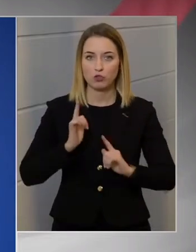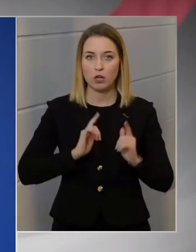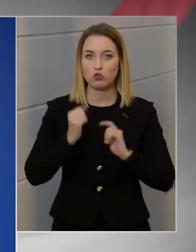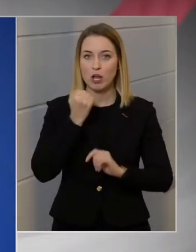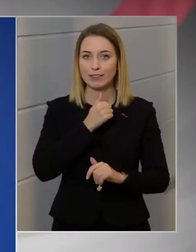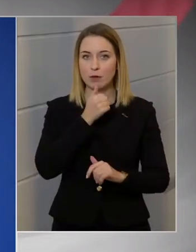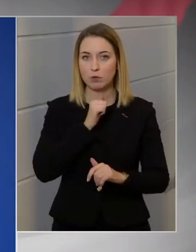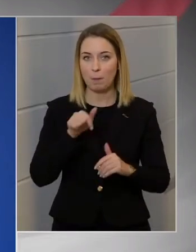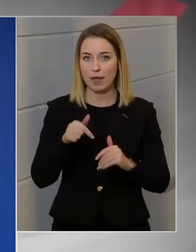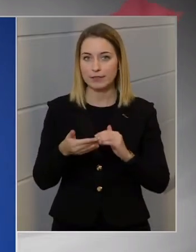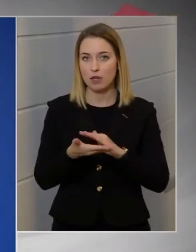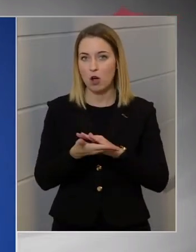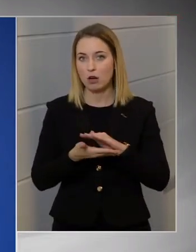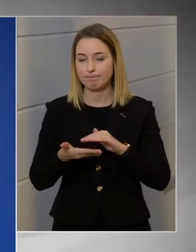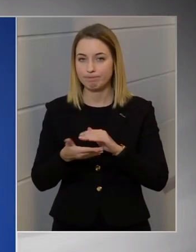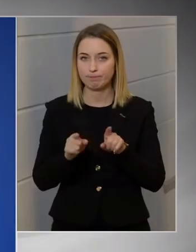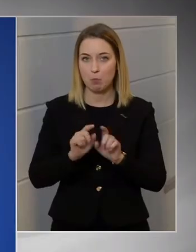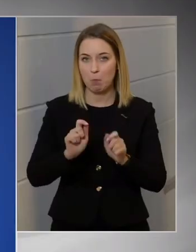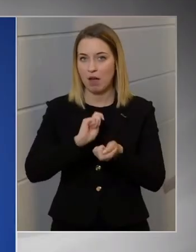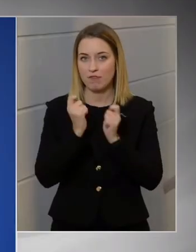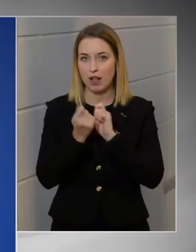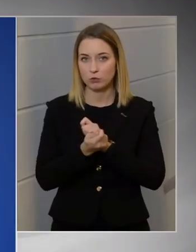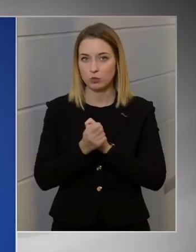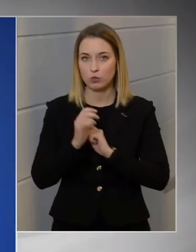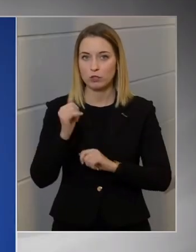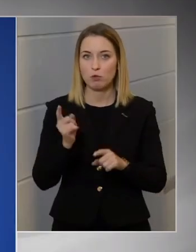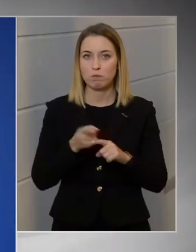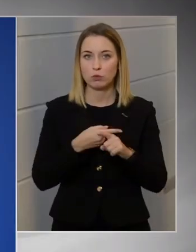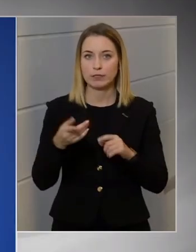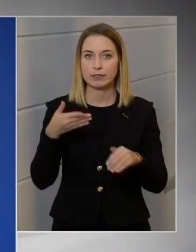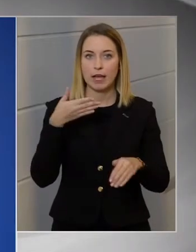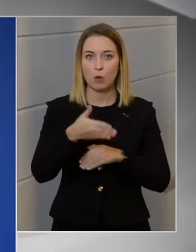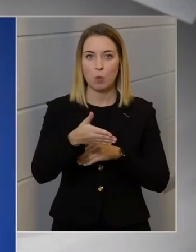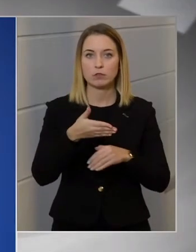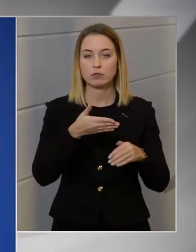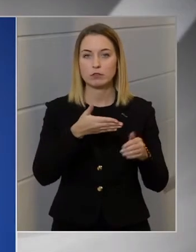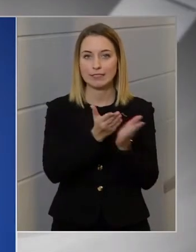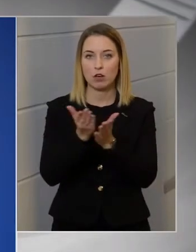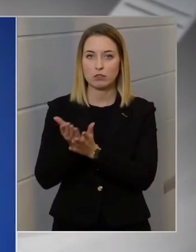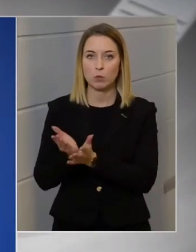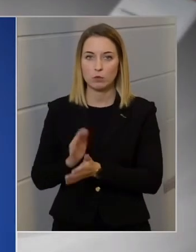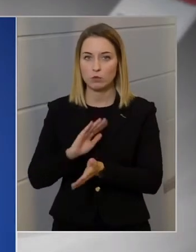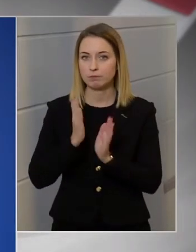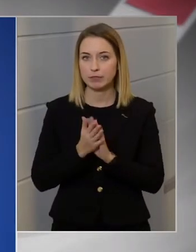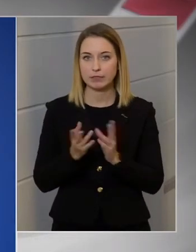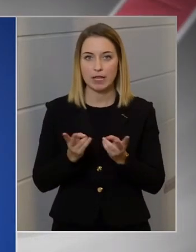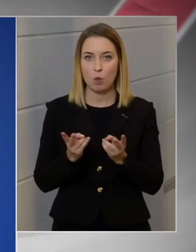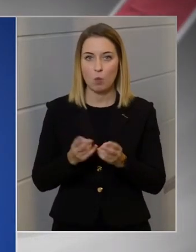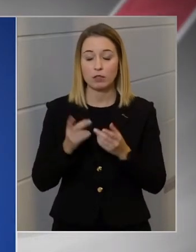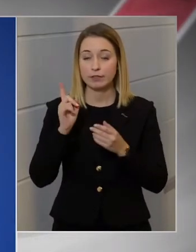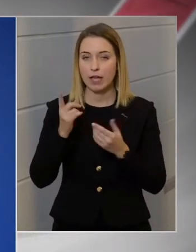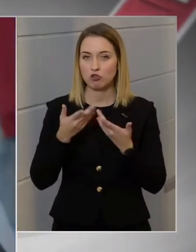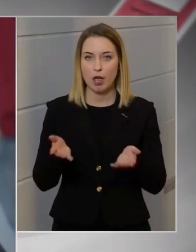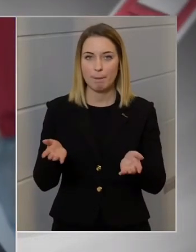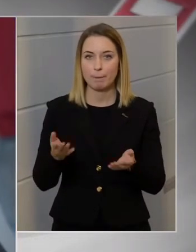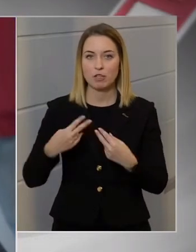diplomáciának az megváltozott, és a politikához igazodott mindenhol. Egyébként semmilyen visszajelzést nem kaptunk.